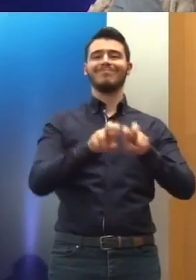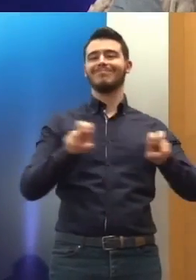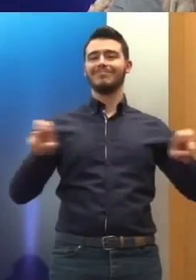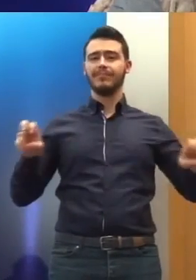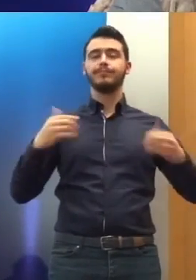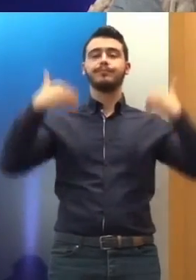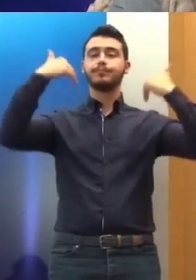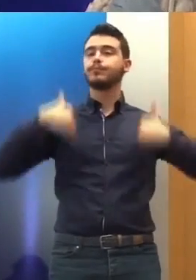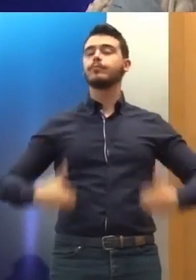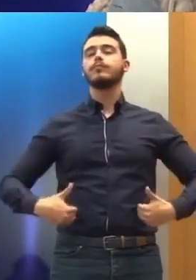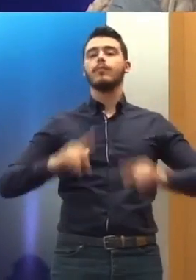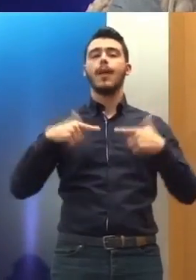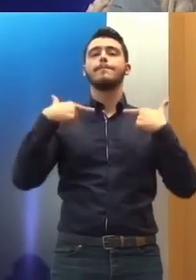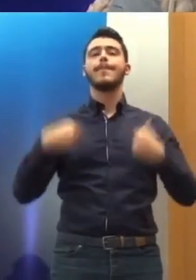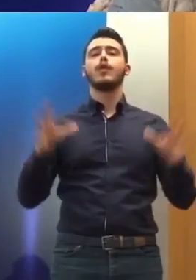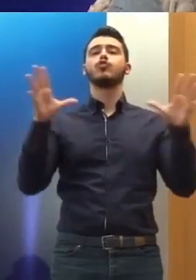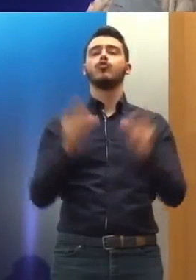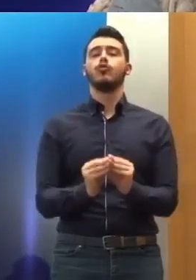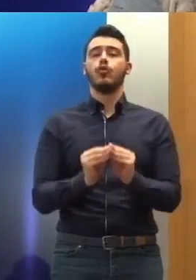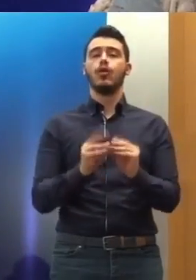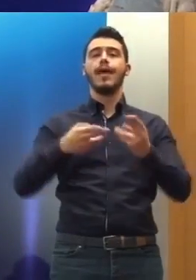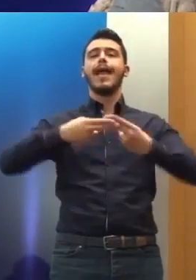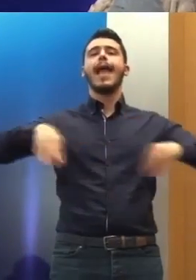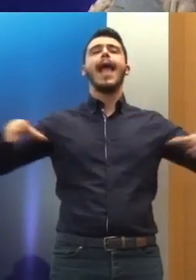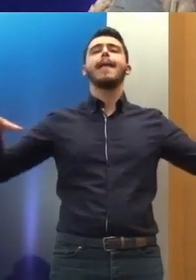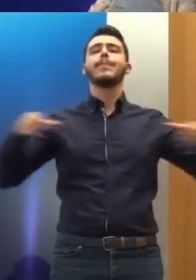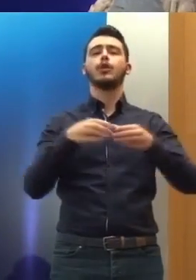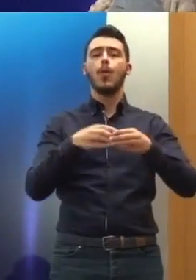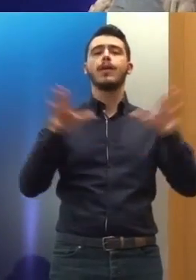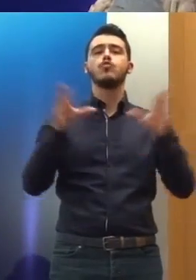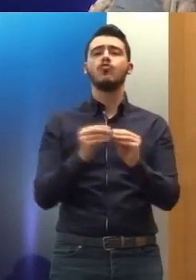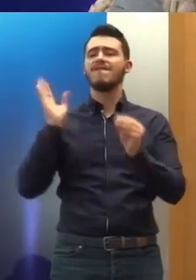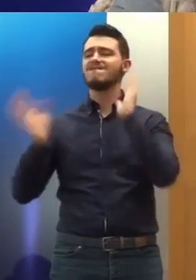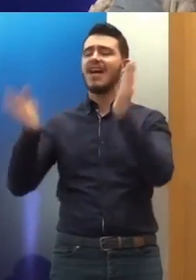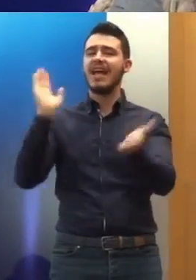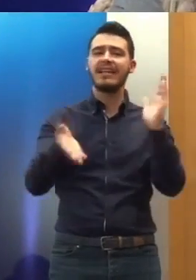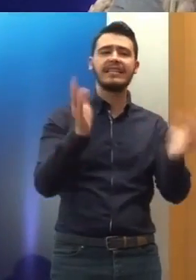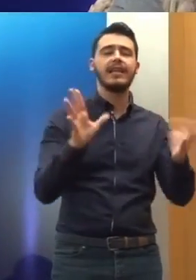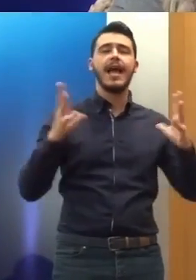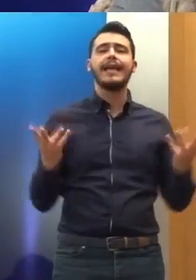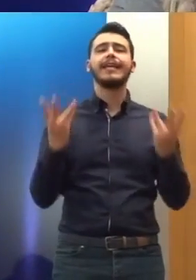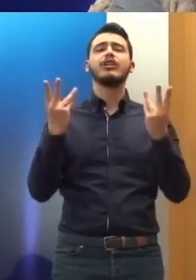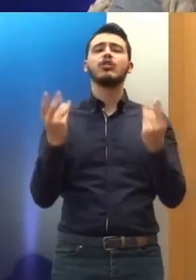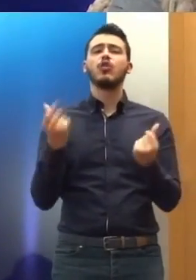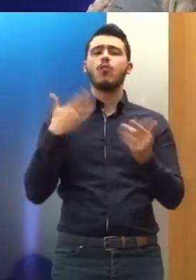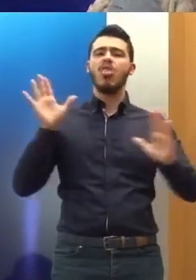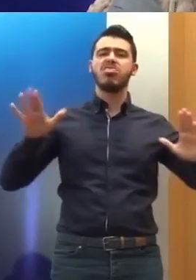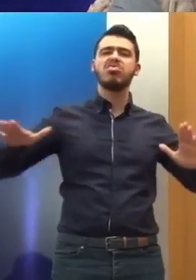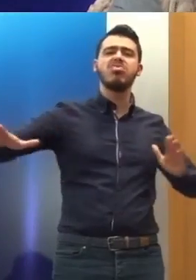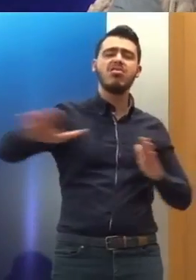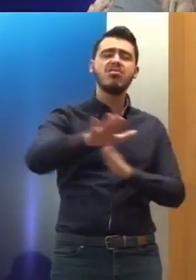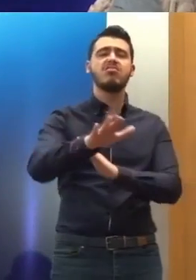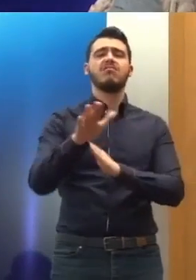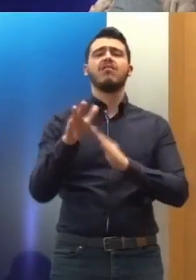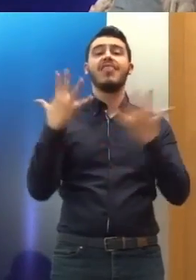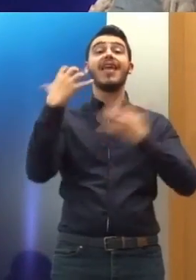μέλος της Ευρωπαϊκής Επιτροπής για την Πρόληψη των Βασανιστήριων και της απάθρωπης ή ταπεινωτικής μεταχείρισης ή τιμωρίας επί 10 χρόνια,